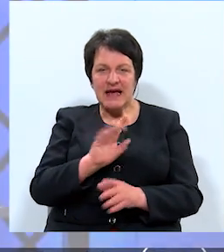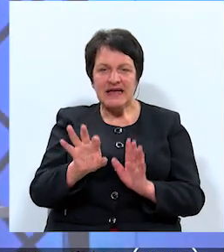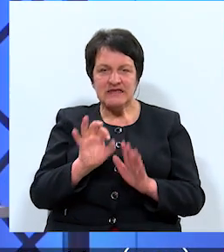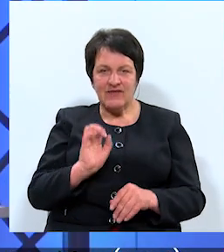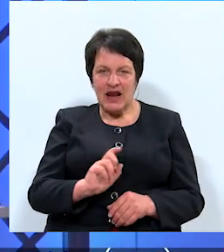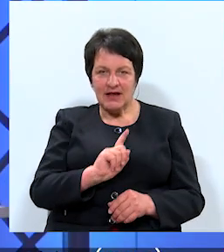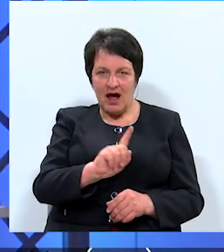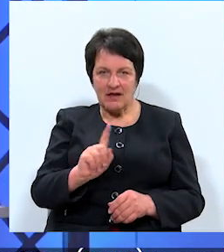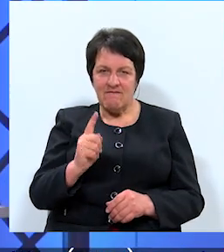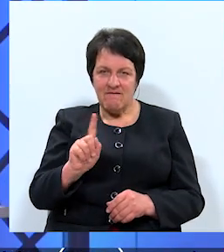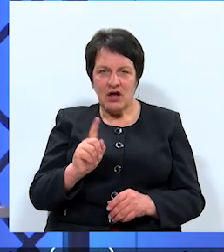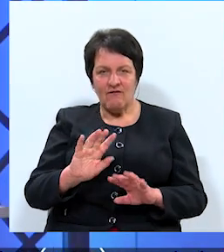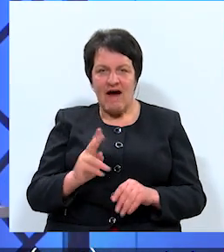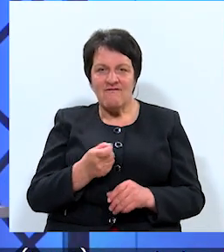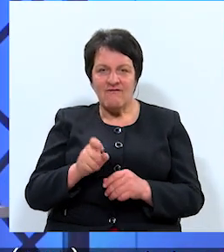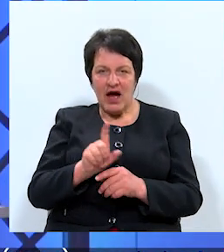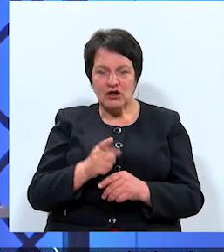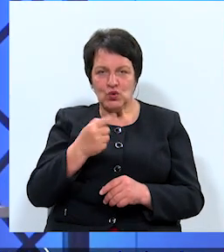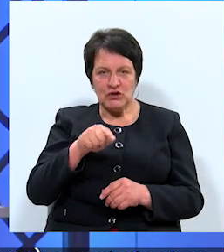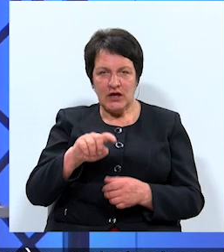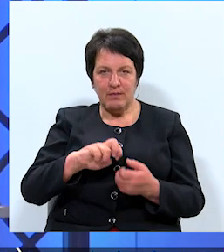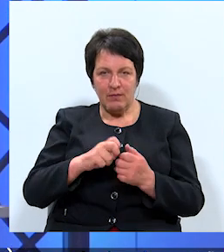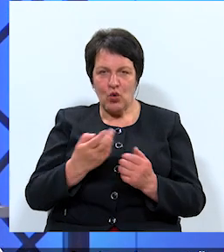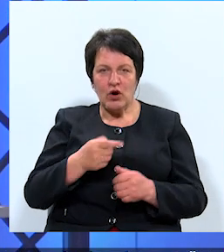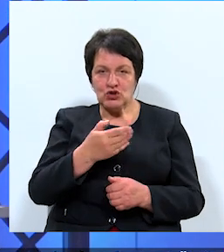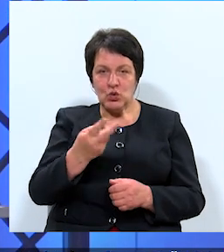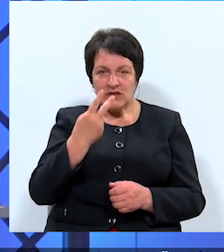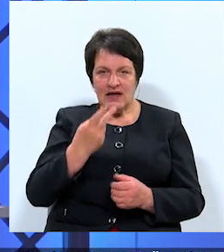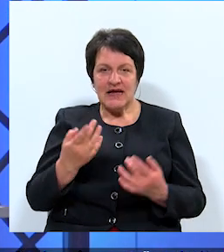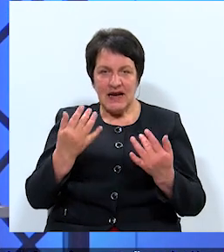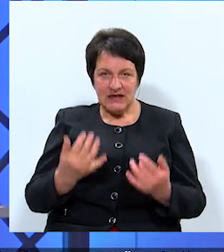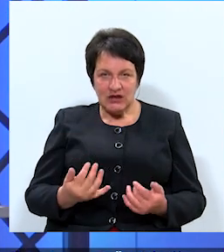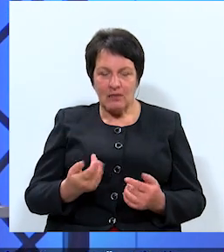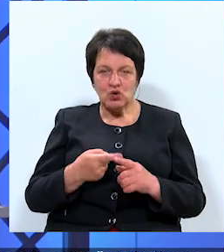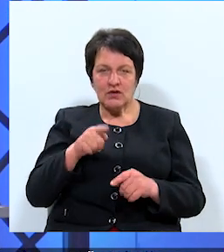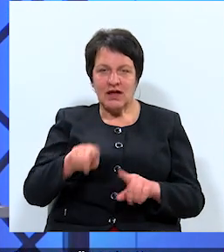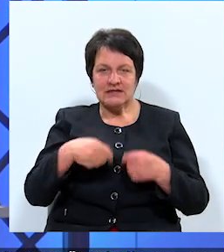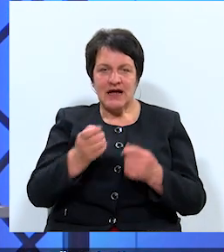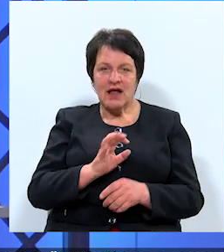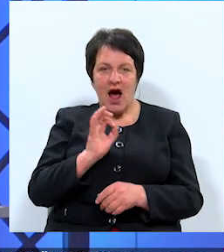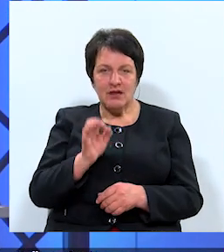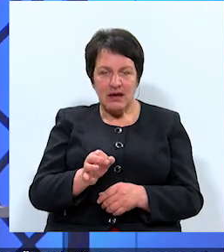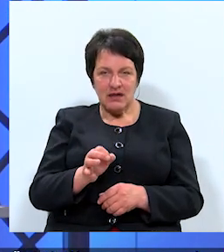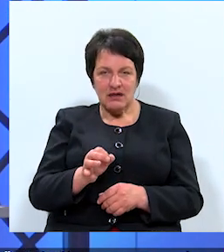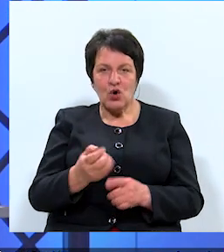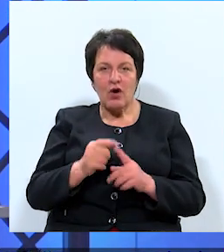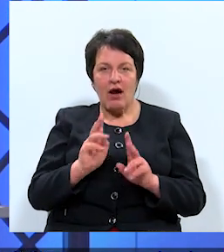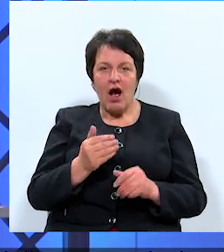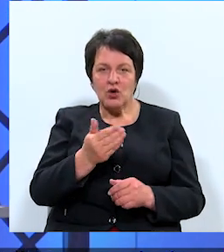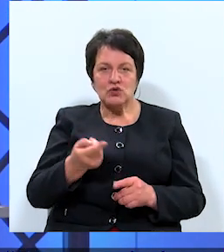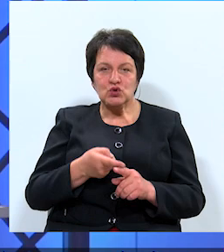katram vienu vai vairākas no šīm problēmām, kurām jūs redzat risinājumus un tad sniegt atbildes un kā jūs tos